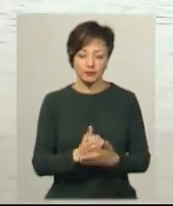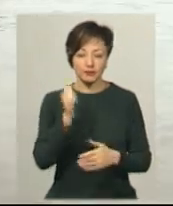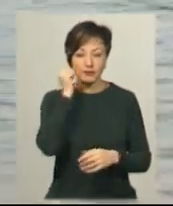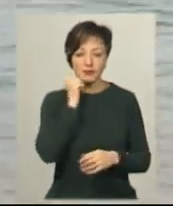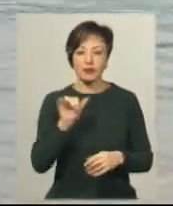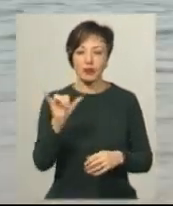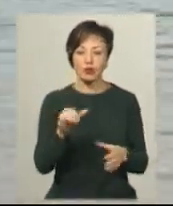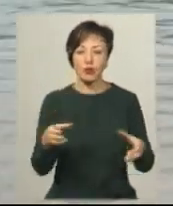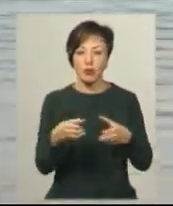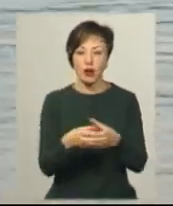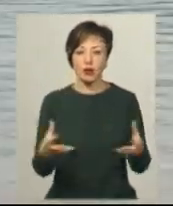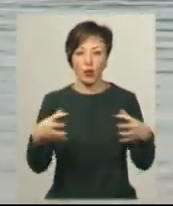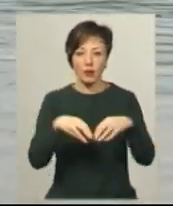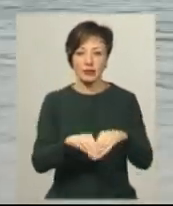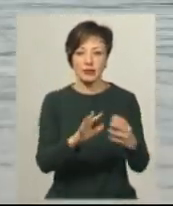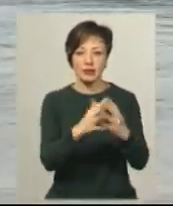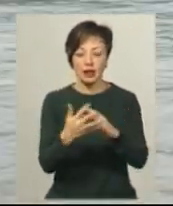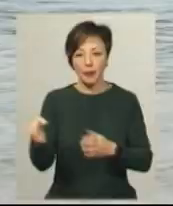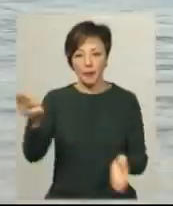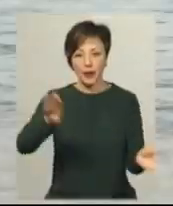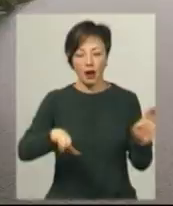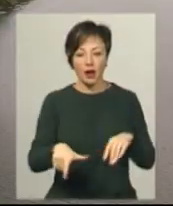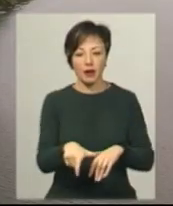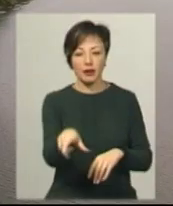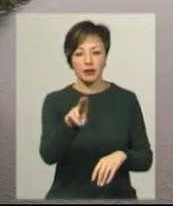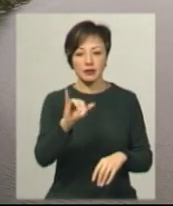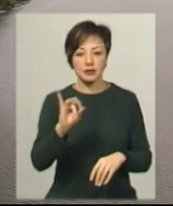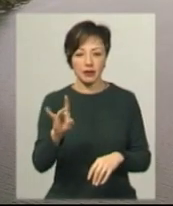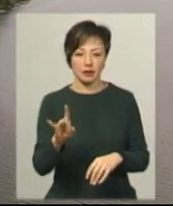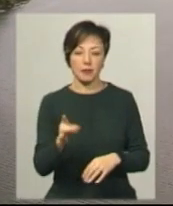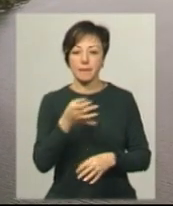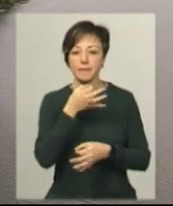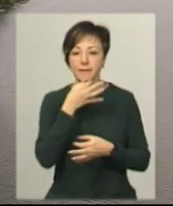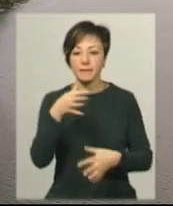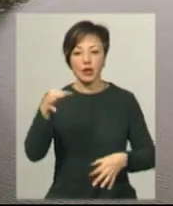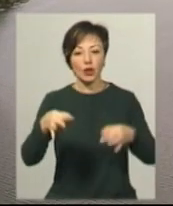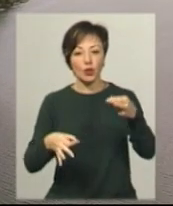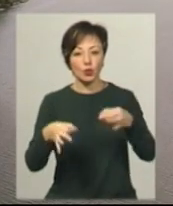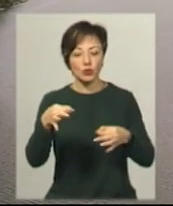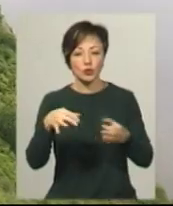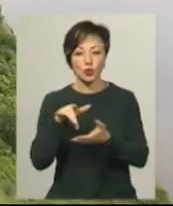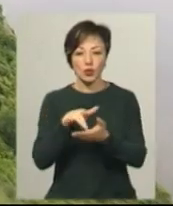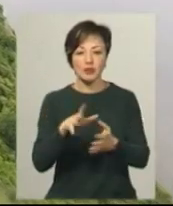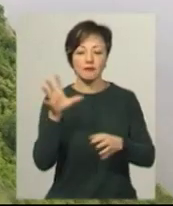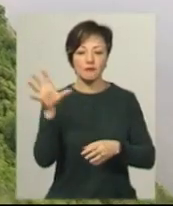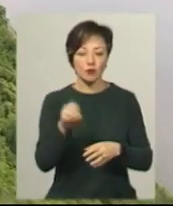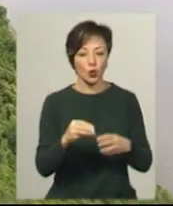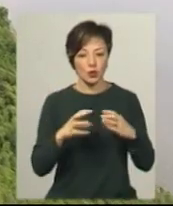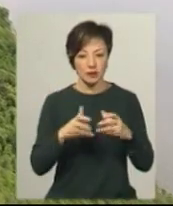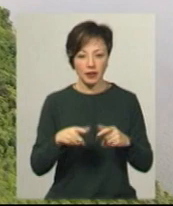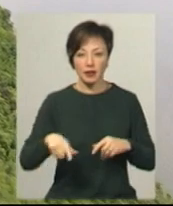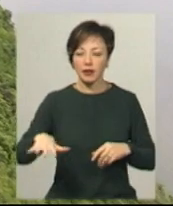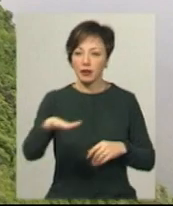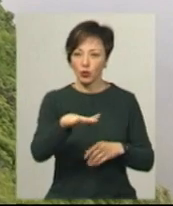Старушицька громада об'єднує села на берегах Ністра з унікальними природними ландшафтами, які приваблюють туристів з усього світу. Крім того, на